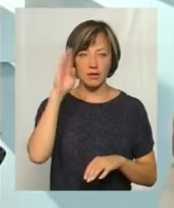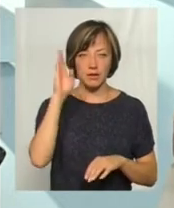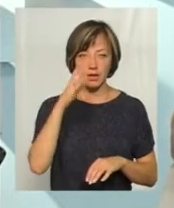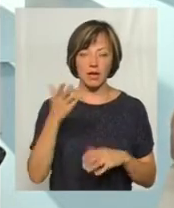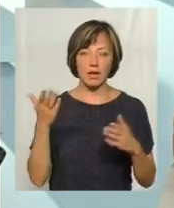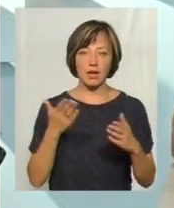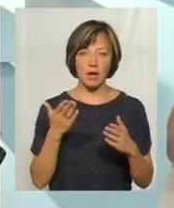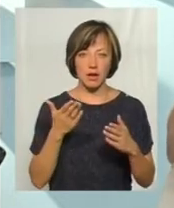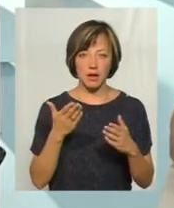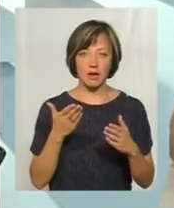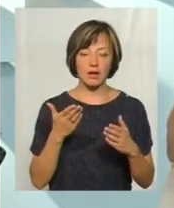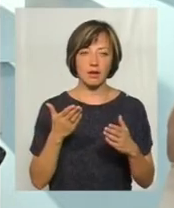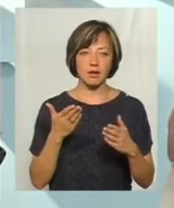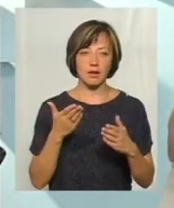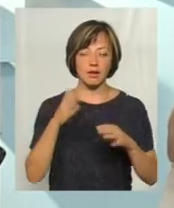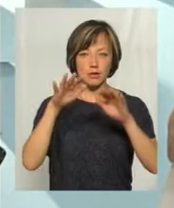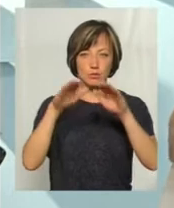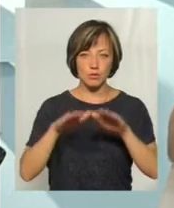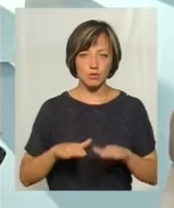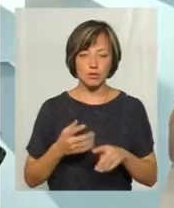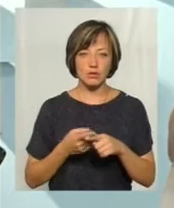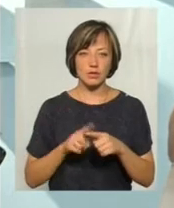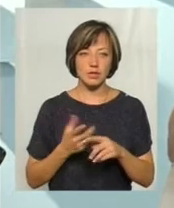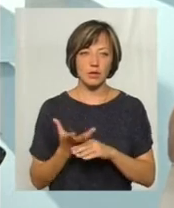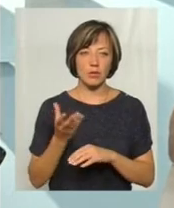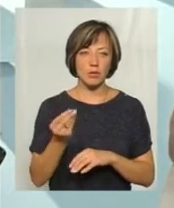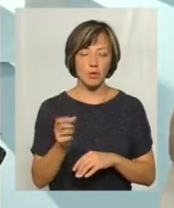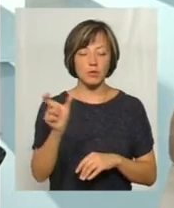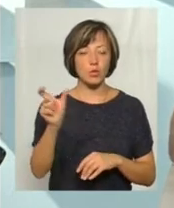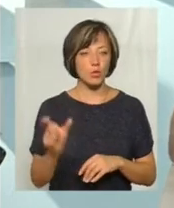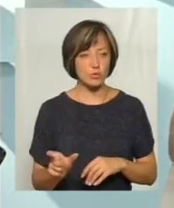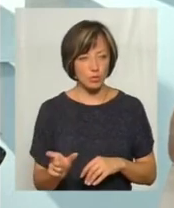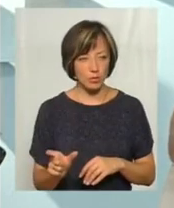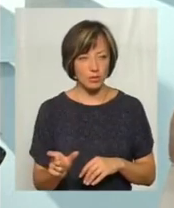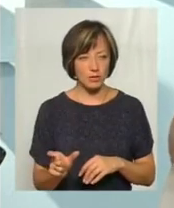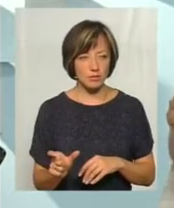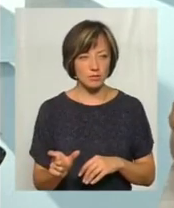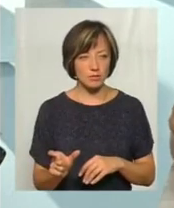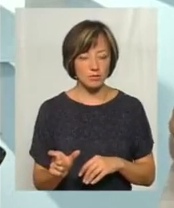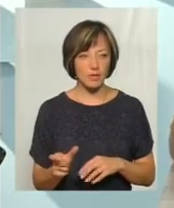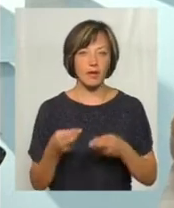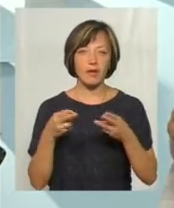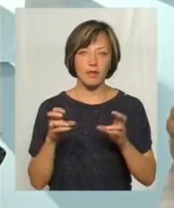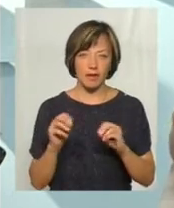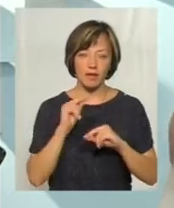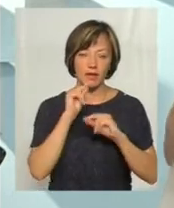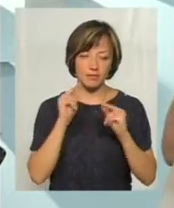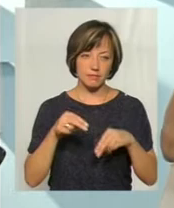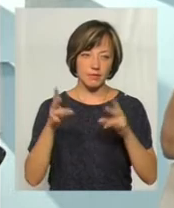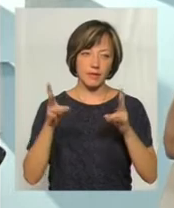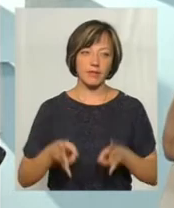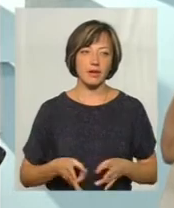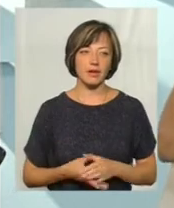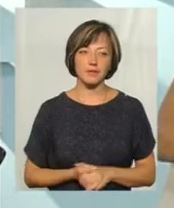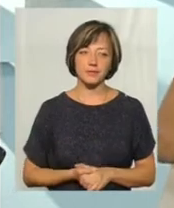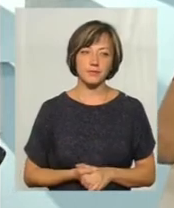яка спуститься з того стояка, заплатить та особа, де сталася аварія.